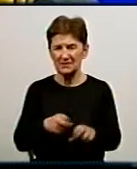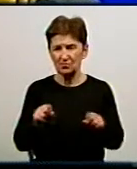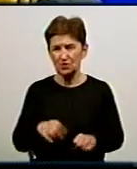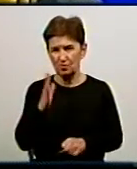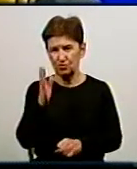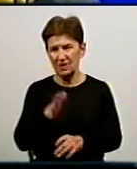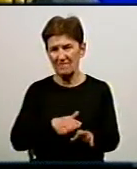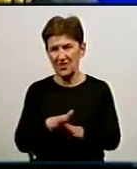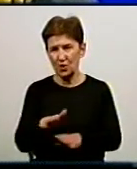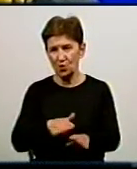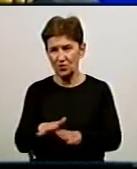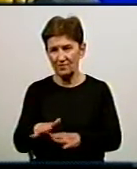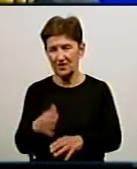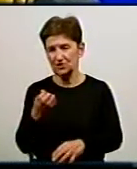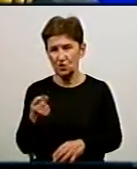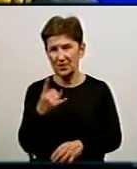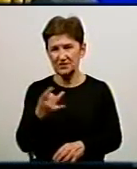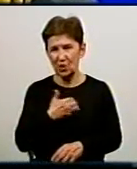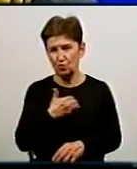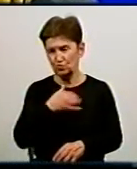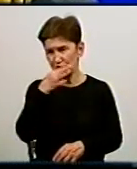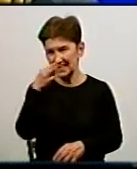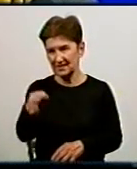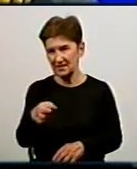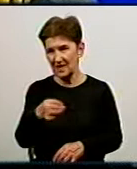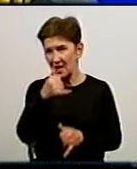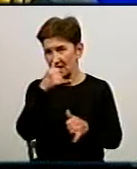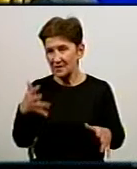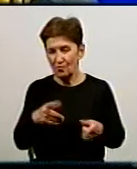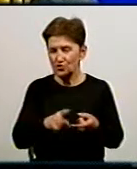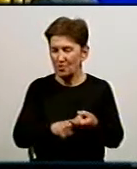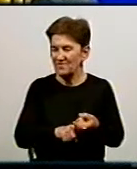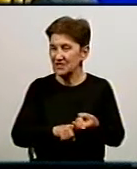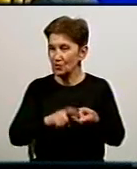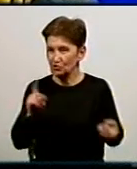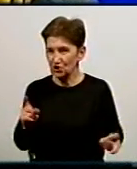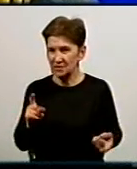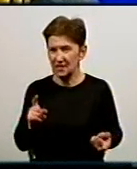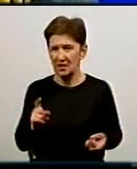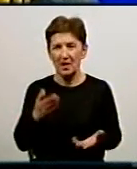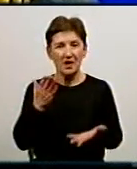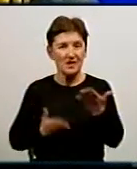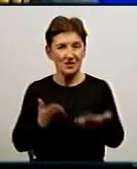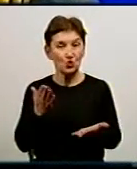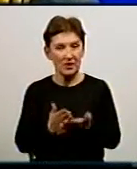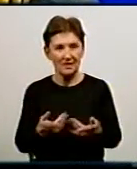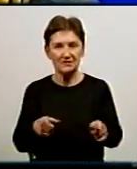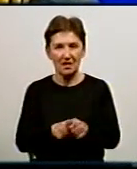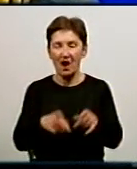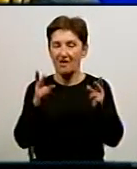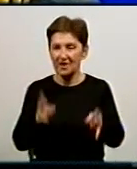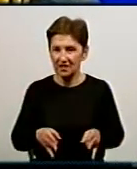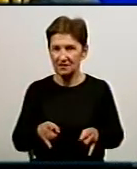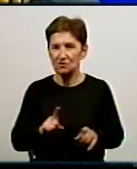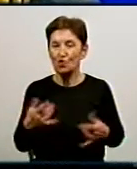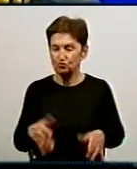виконувати. Я ще раз хочу сказати, що ми не можемо відключити водопостачання просто будь-який час. Тобто, якщо це є така аварійна ситуація, що вже